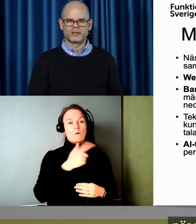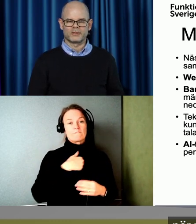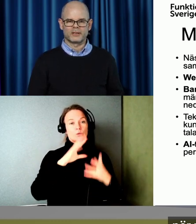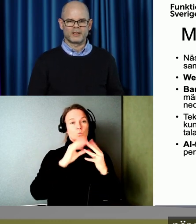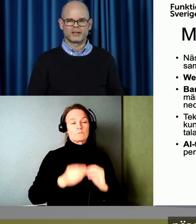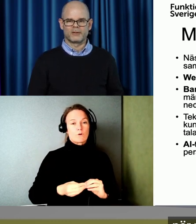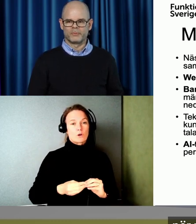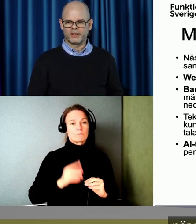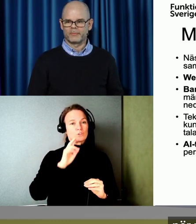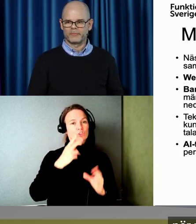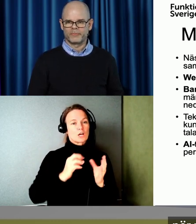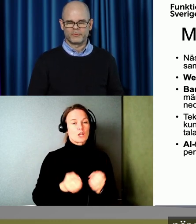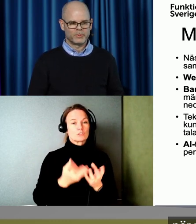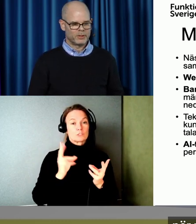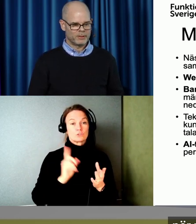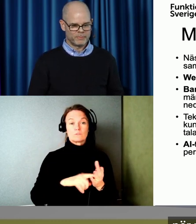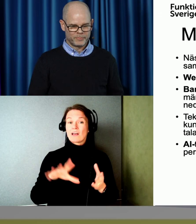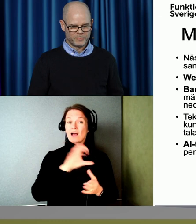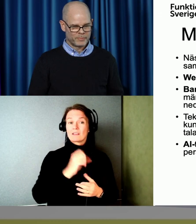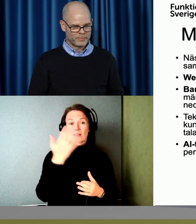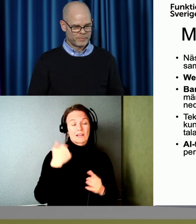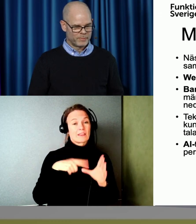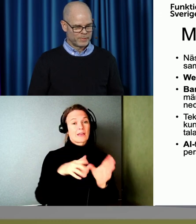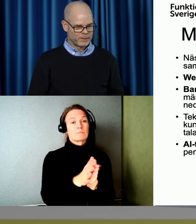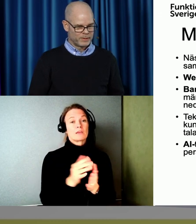lösningarna. Så att alla kan vara med från början.